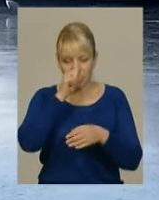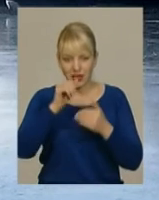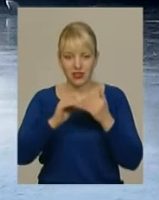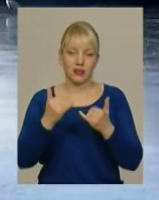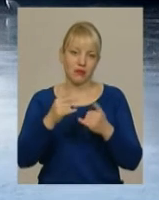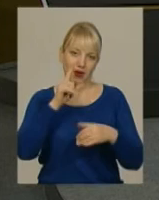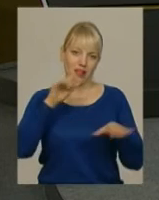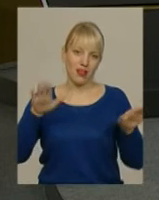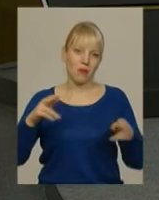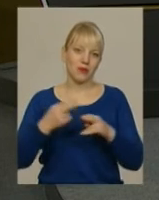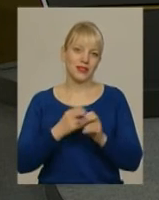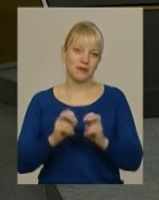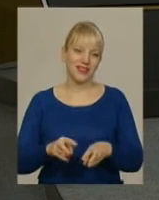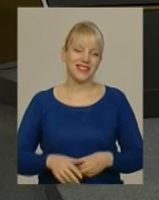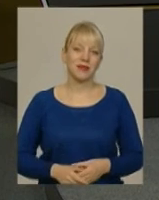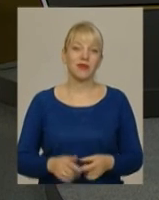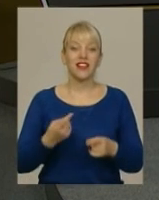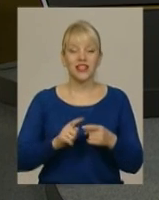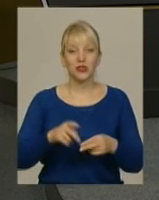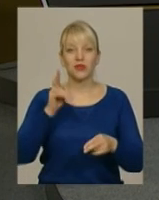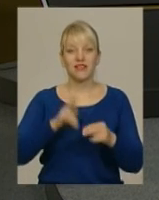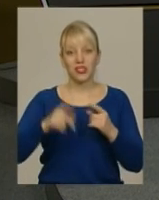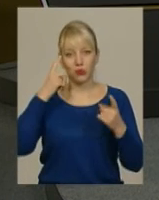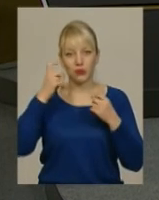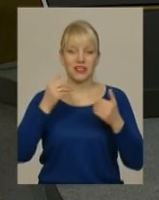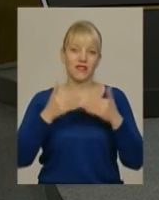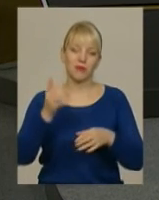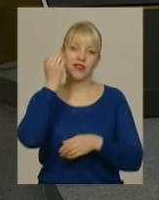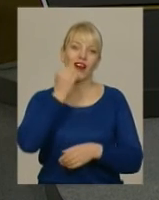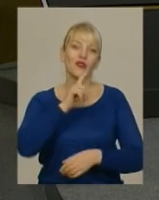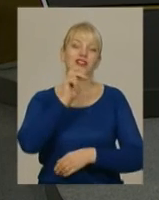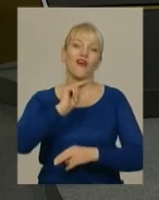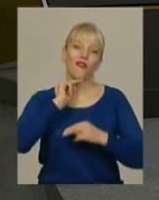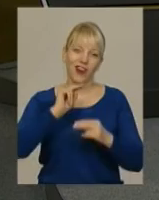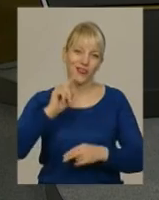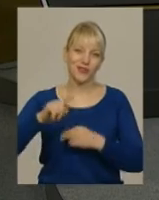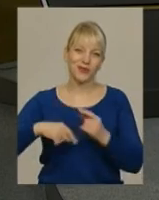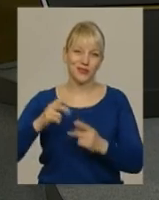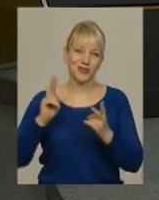безпеці. На цьому ми завершуємо інформаційний випуск. Дякуємо вам за увагу.